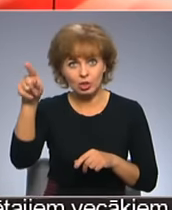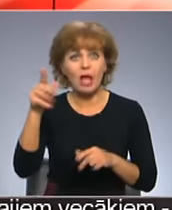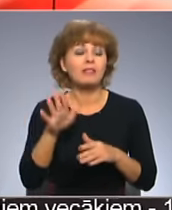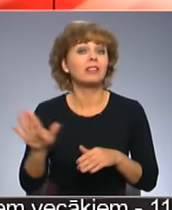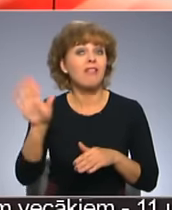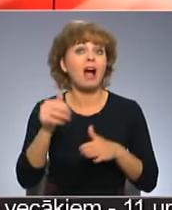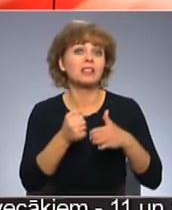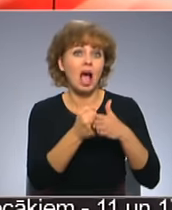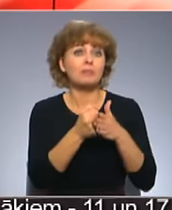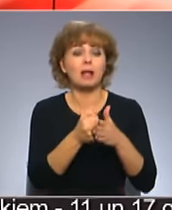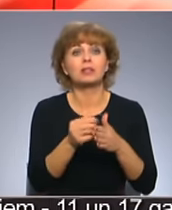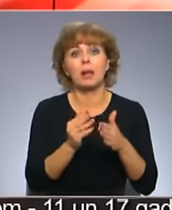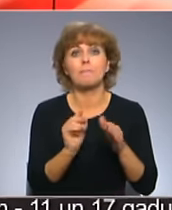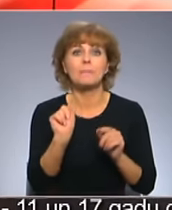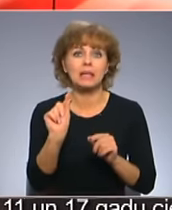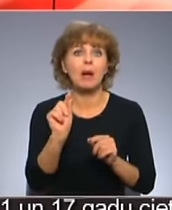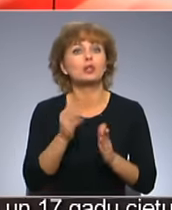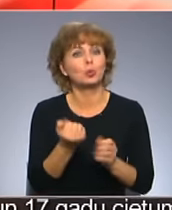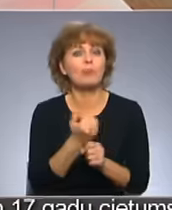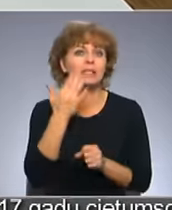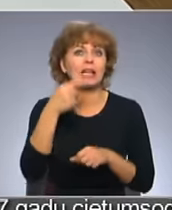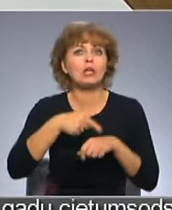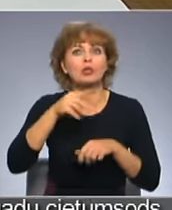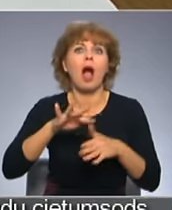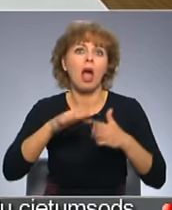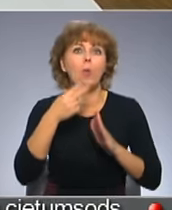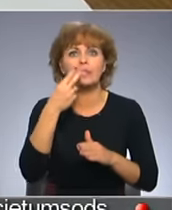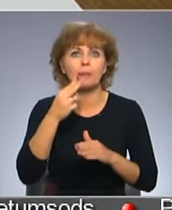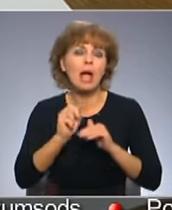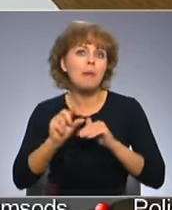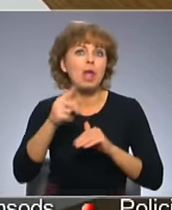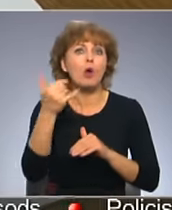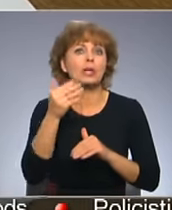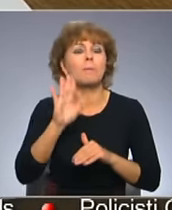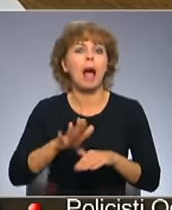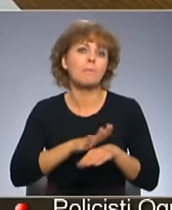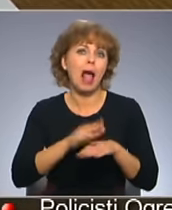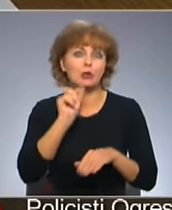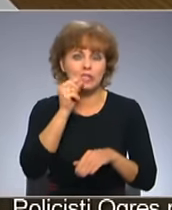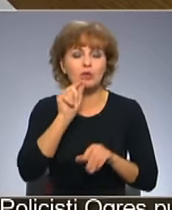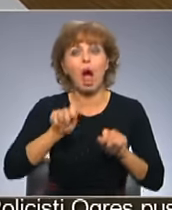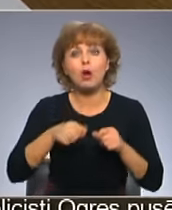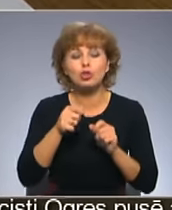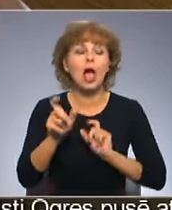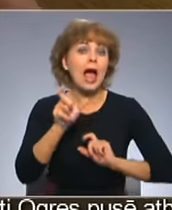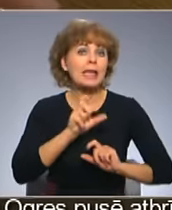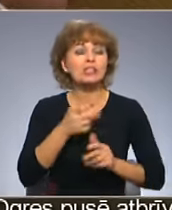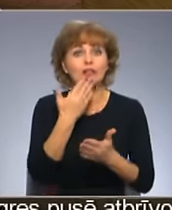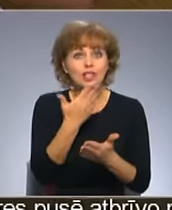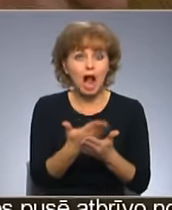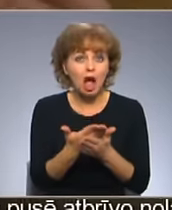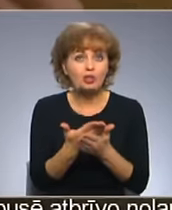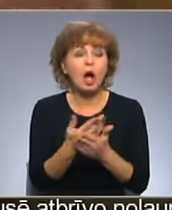zīriņa audzēšanu. Turpina Vidzemes kolēģi. Priekuļu Lauka auga selekcijas institūtā stāstu un rādi, kā no savulēka